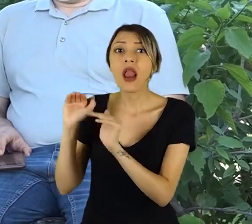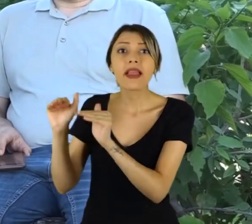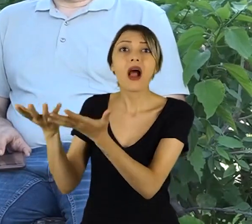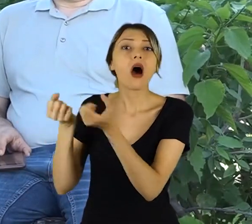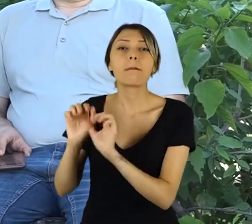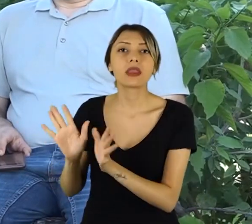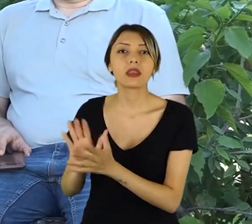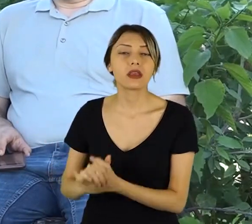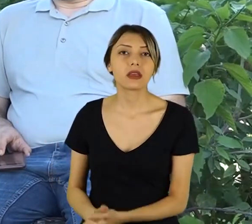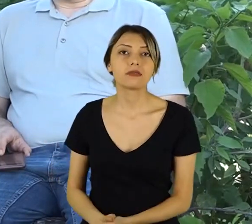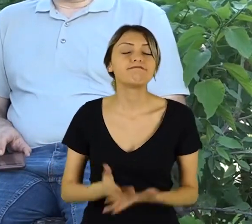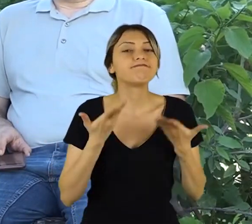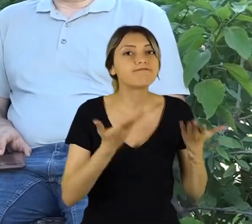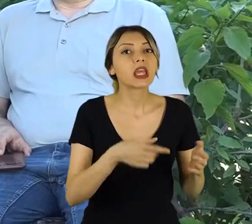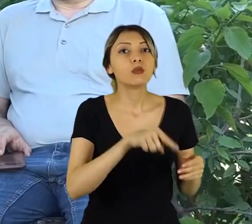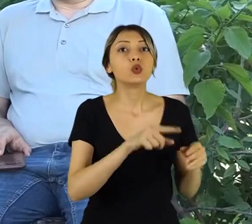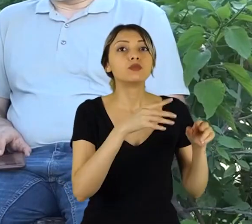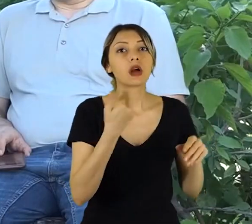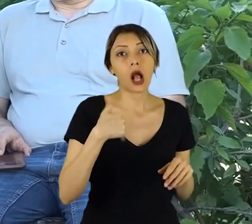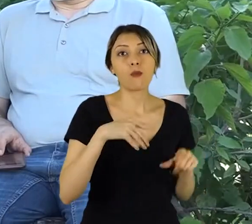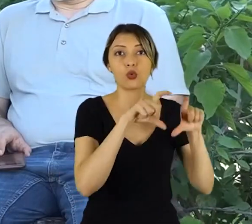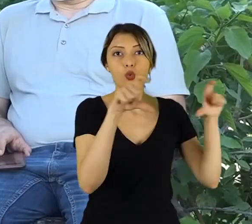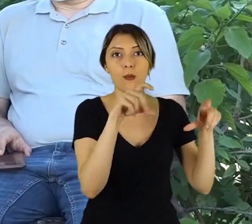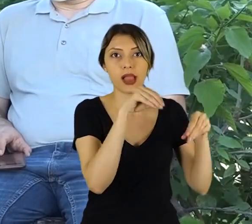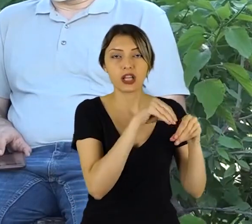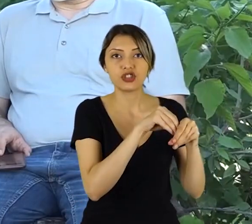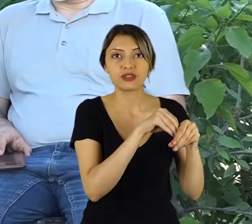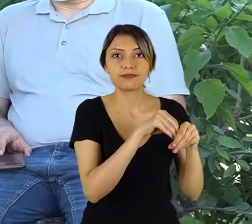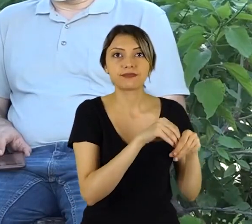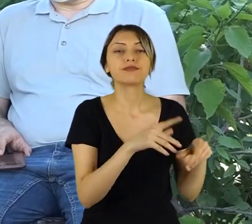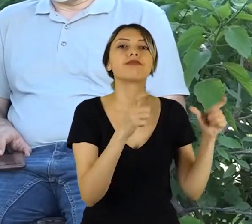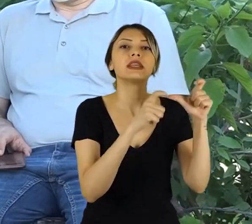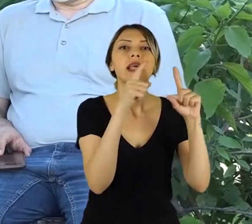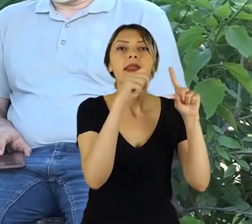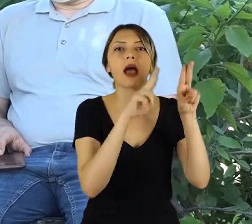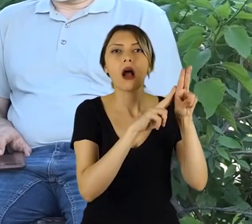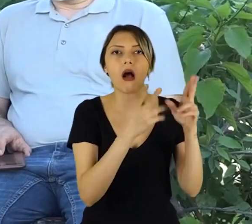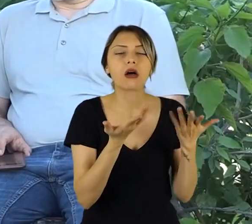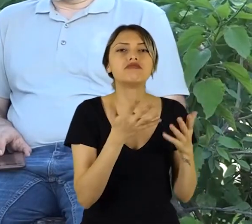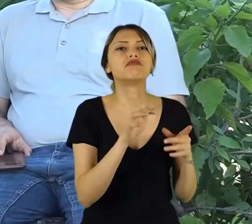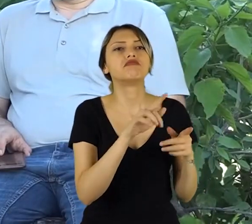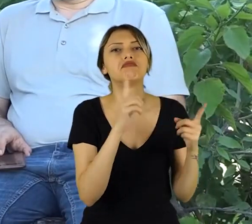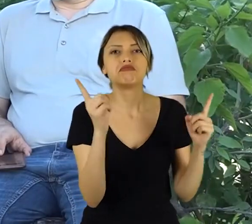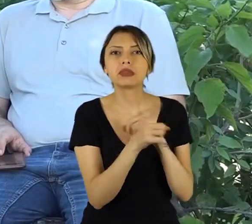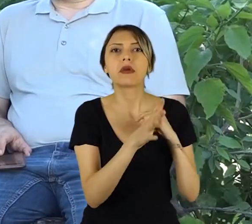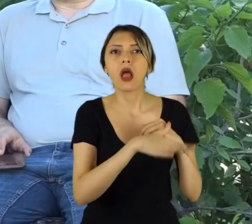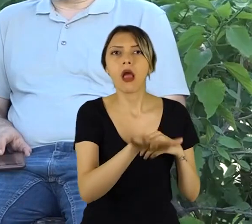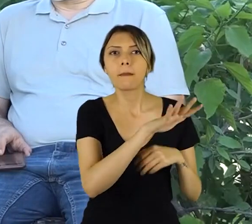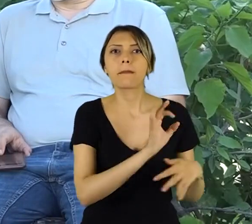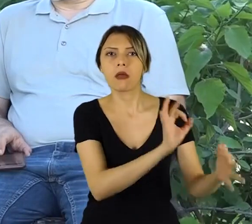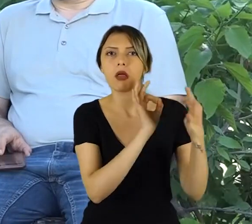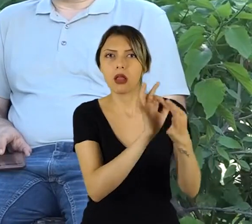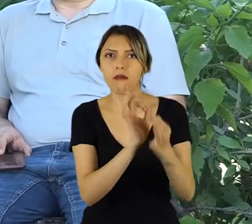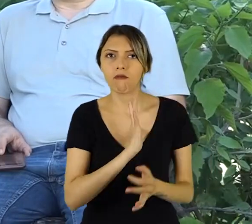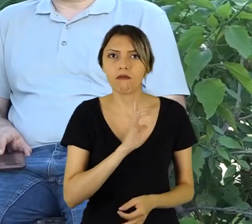Peki Kiraz Hanım, bu dönemde kamu kurumlarıyla, sivil toplum örgütleriyle herhangi bir kontak